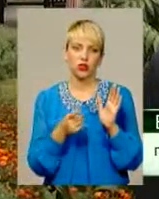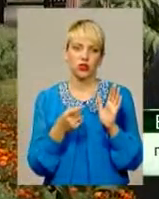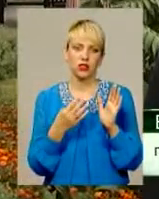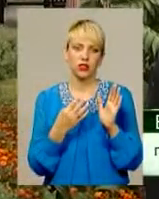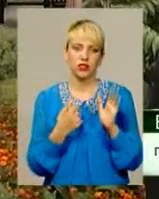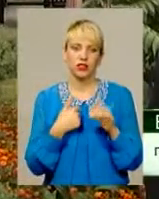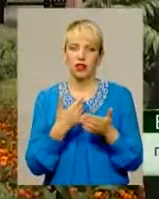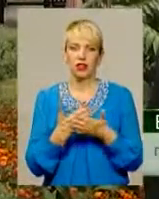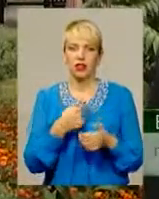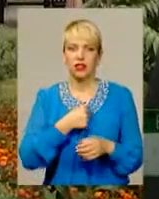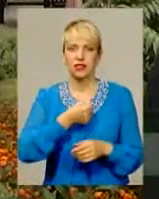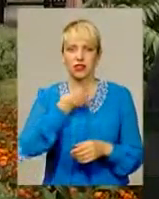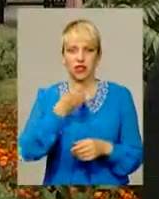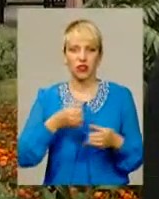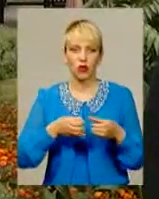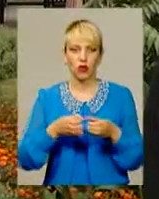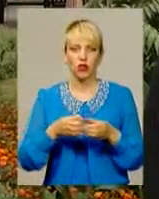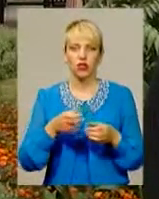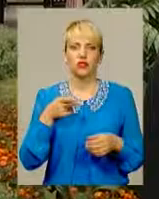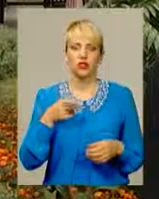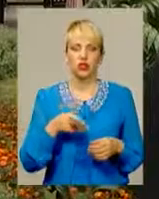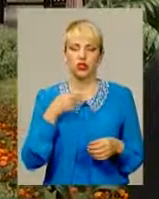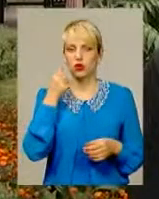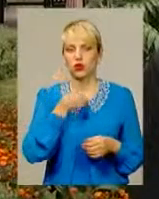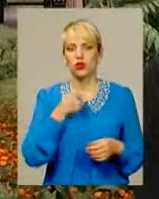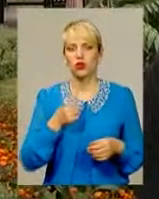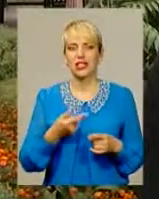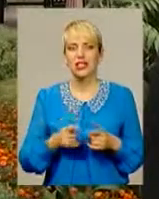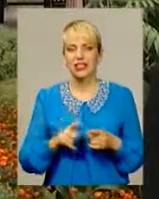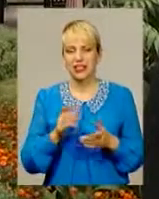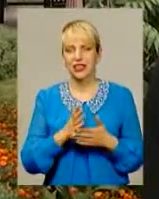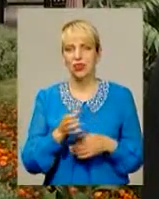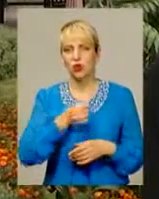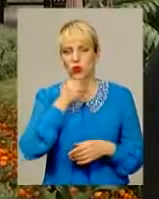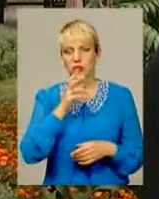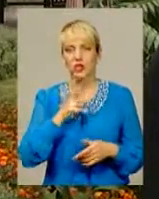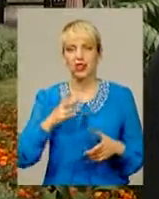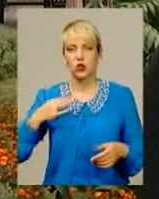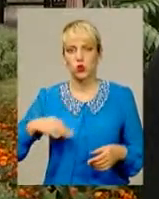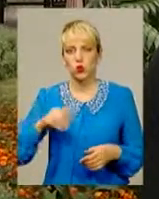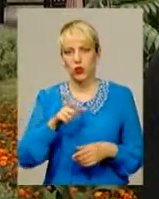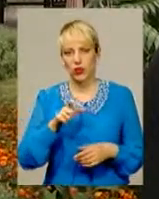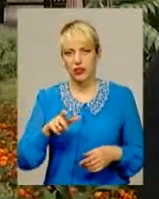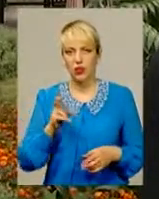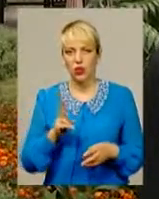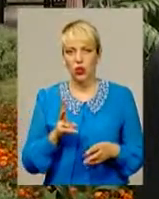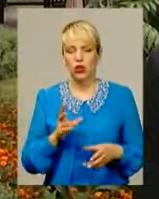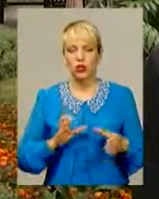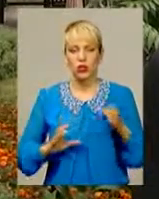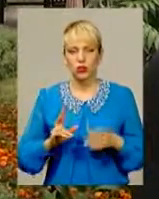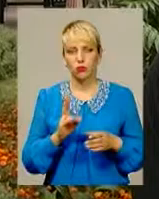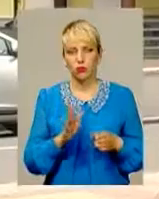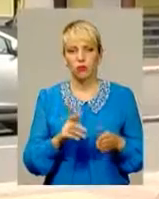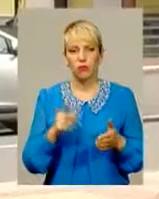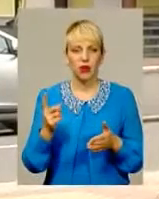найстарший в команді до 2000 року. Тобто хлопці є вже дорослі, є і студенти, які будуть перший раз виступати на